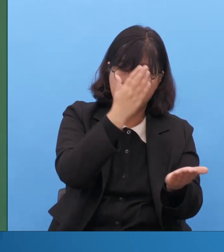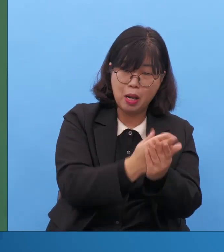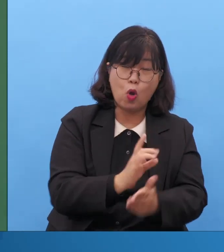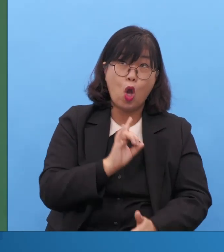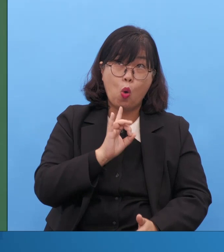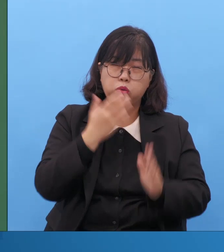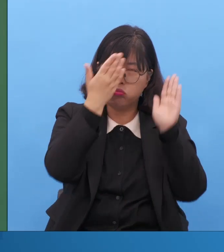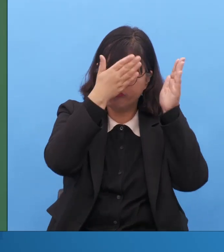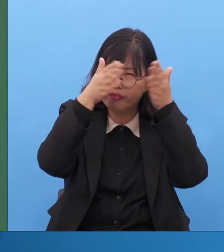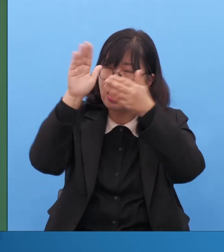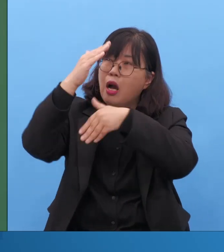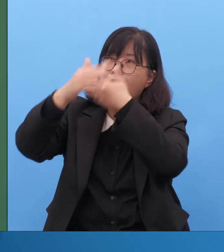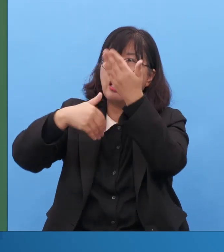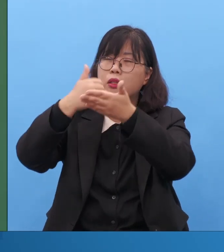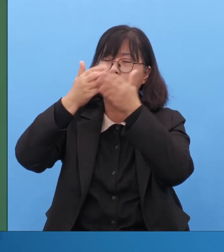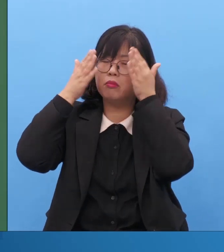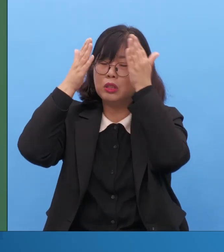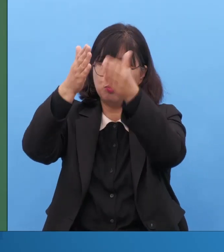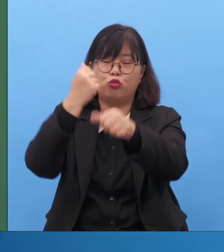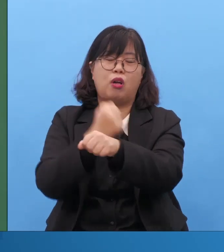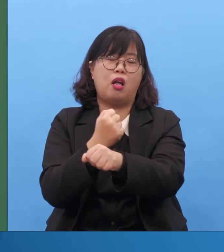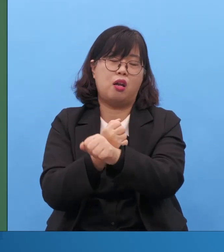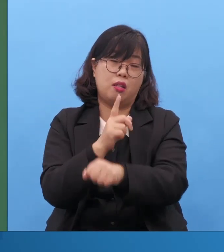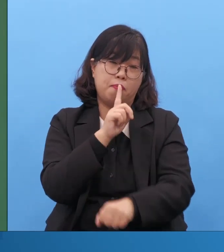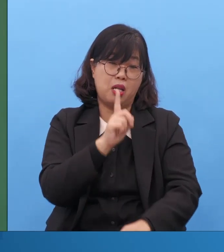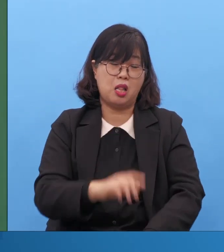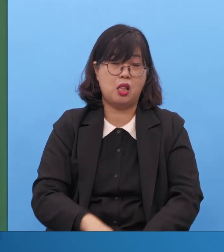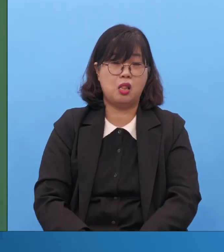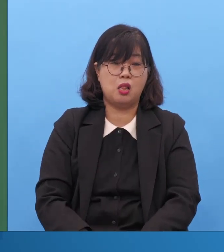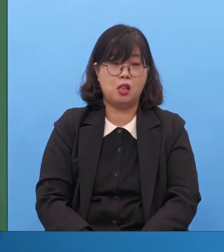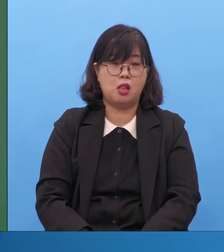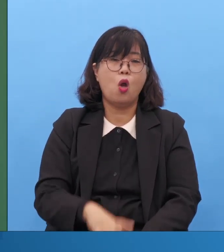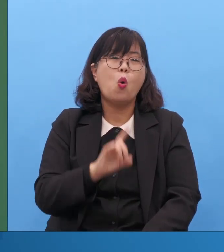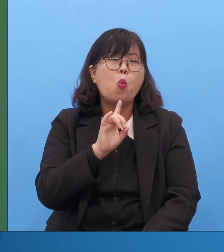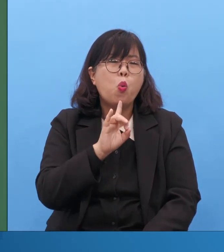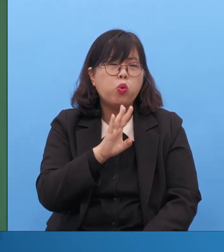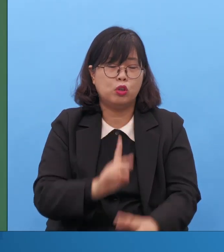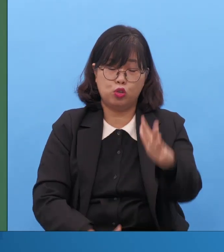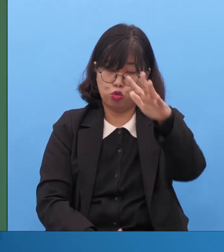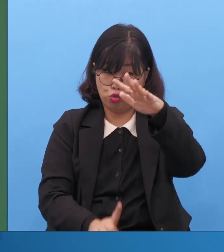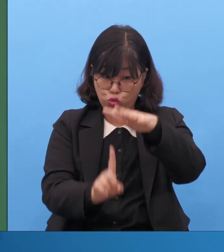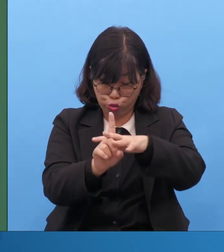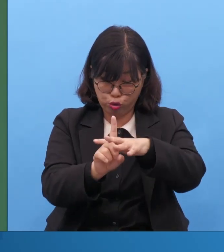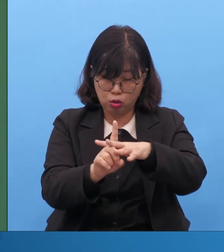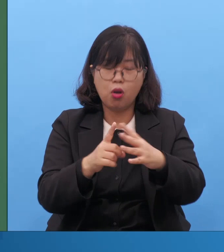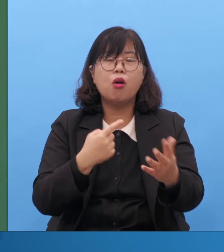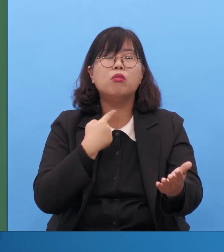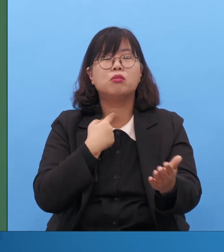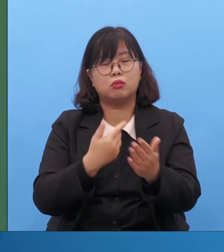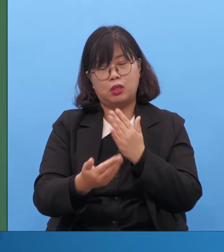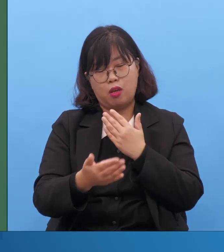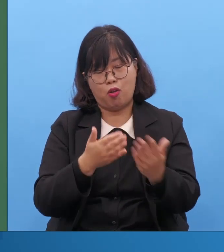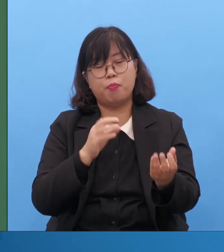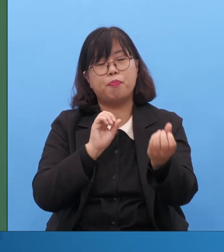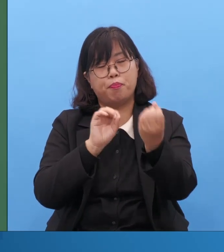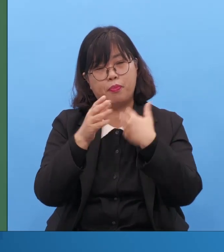이때부터 유일성 응답이 오는 겁니다 다른 사람은 뭐 반대와요